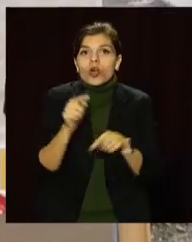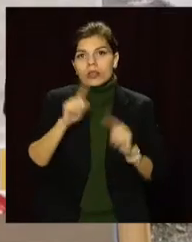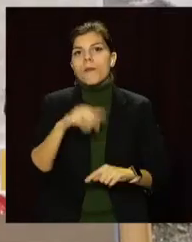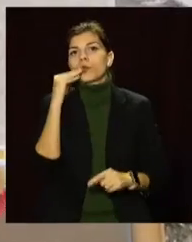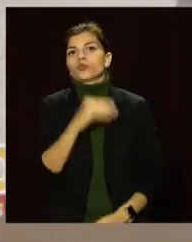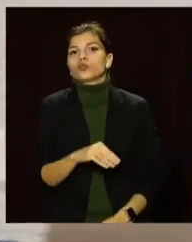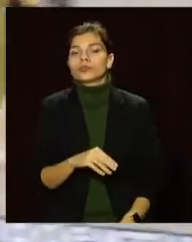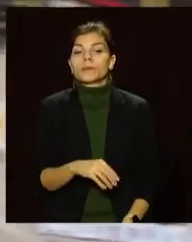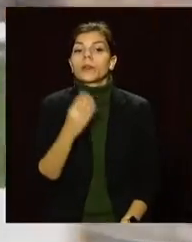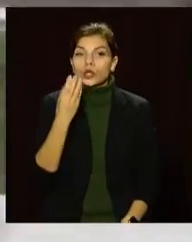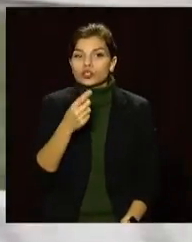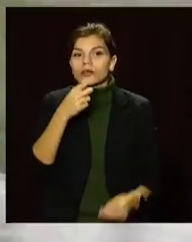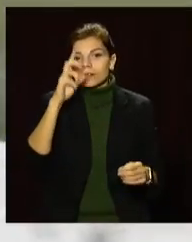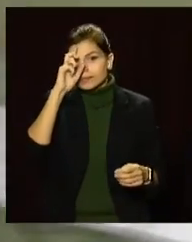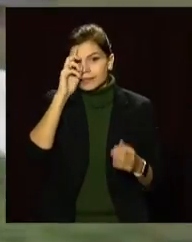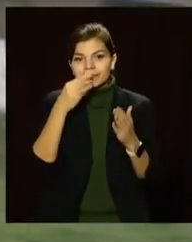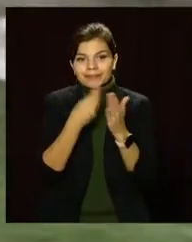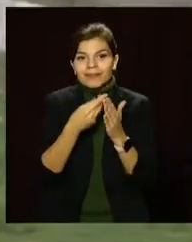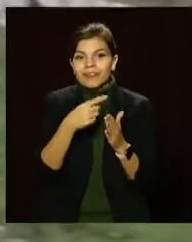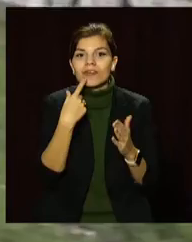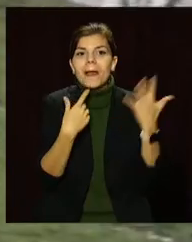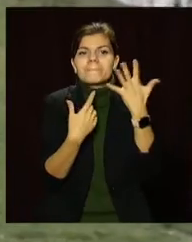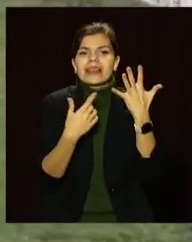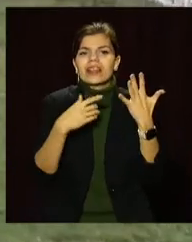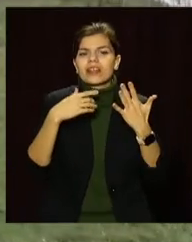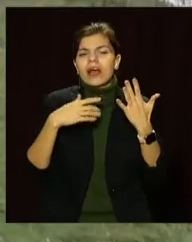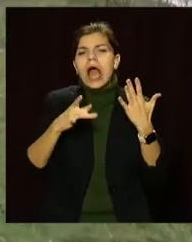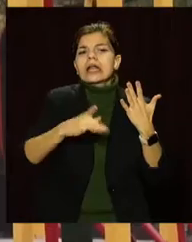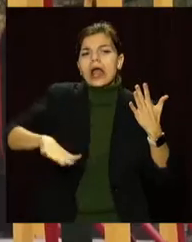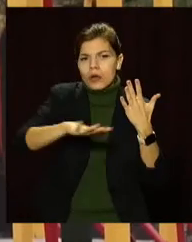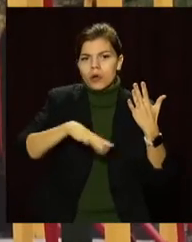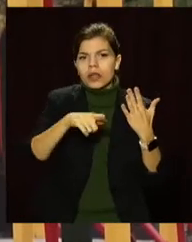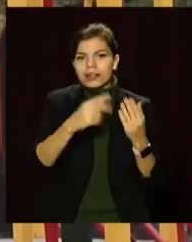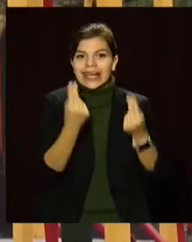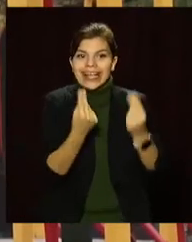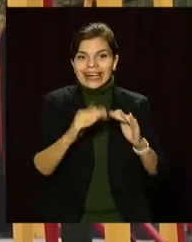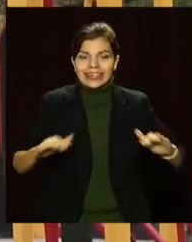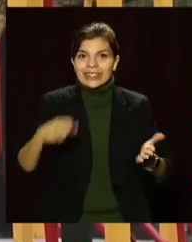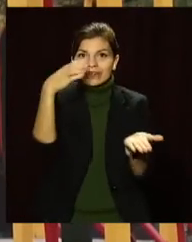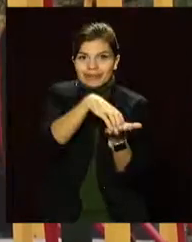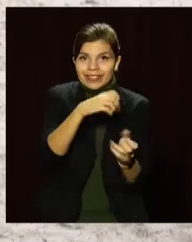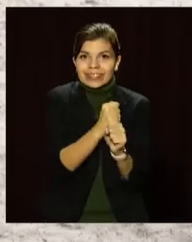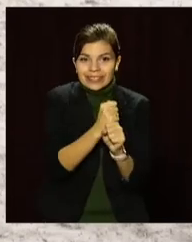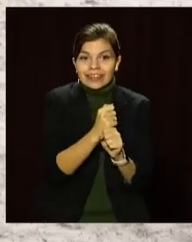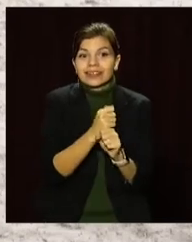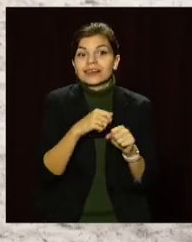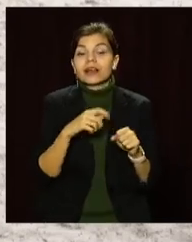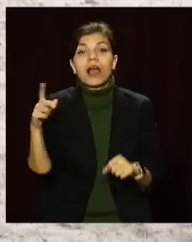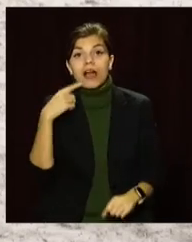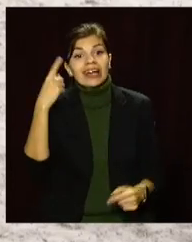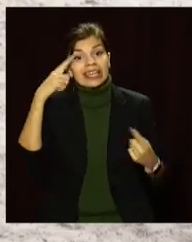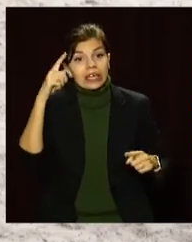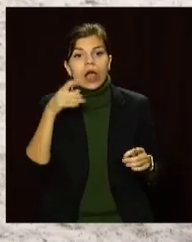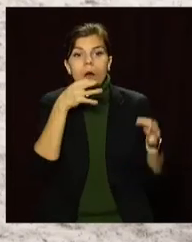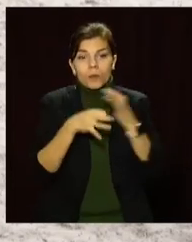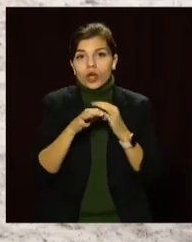краще. Ще один проєкт бюджету участі у дворі п'ятого мікрорайону. Тут встановили два ігрові майданчики для дітей. Автор проєкту каже, ідею